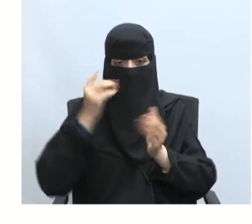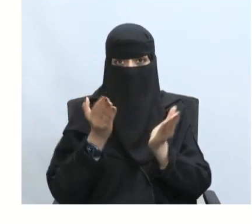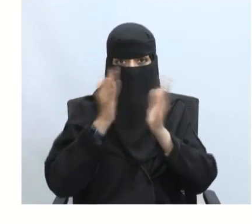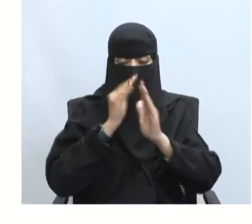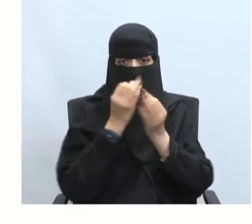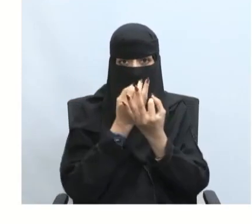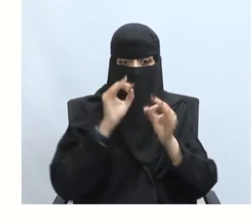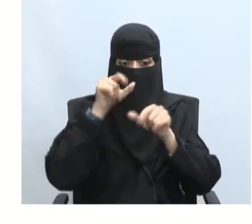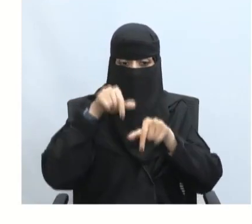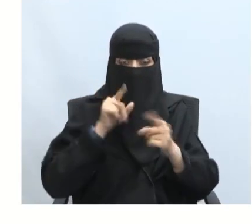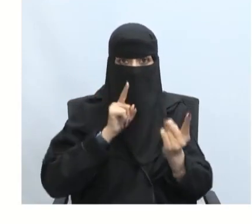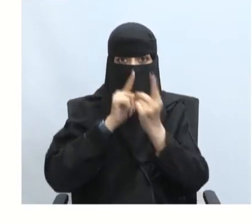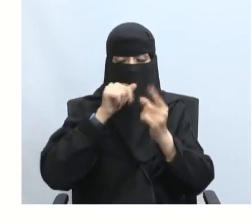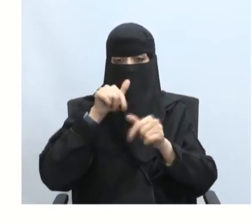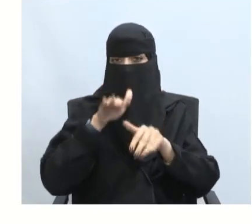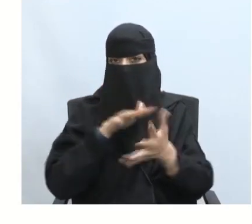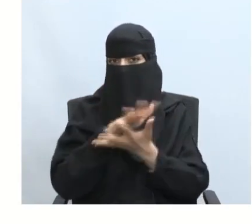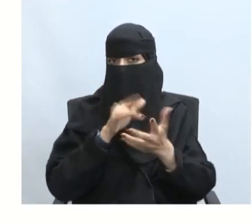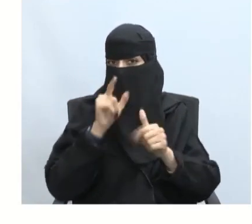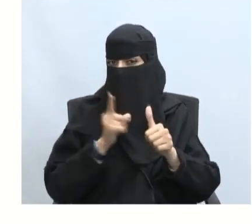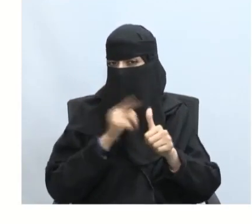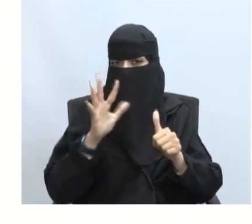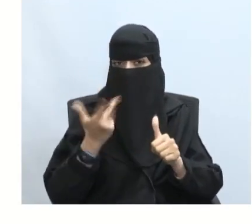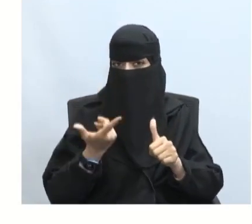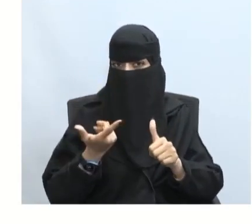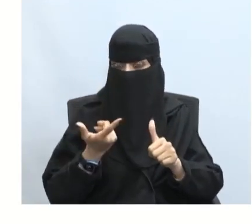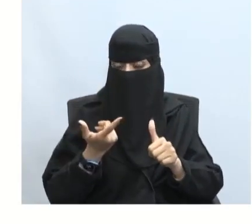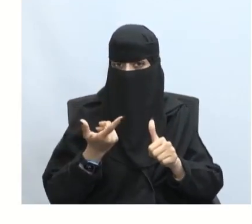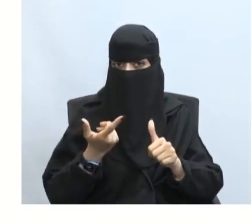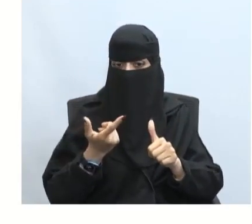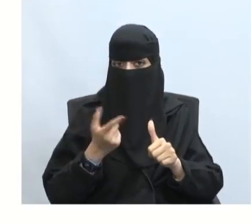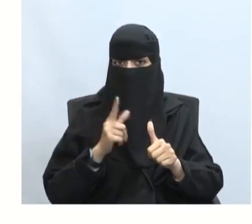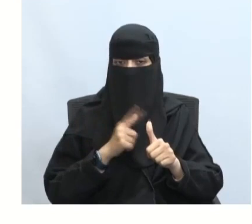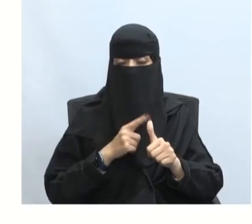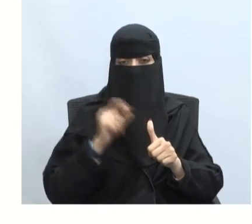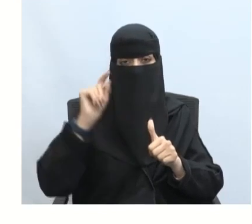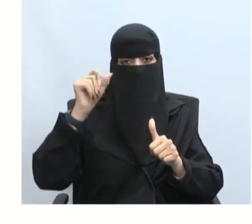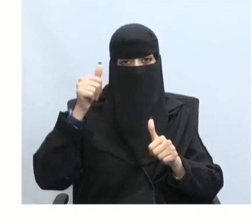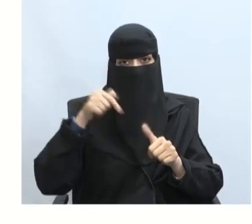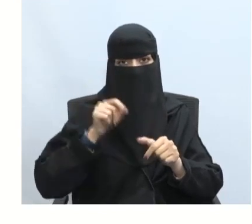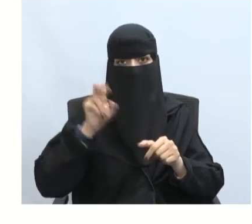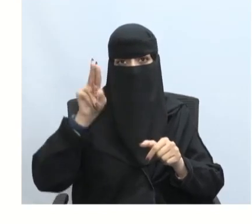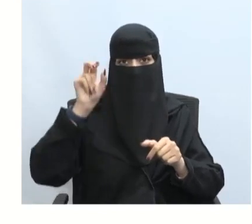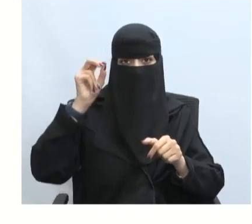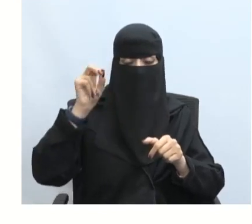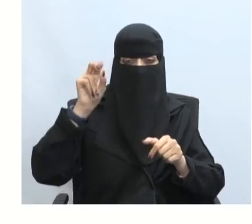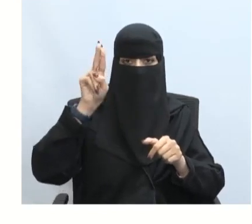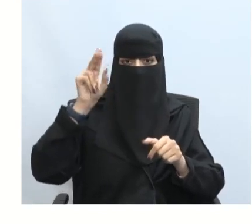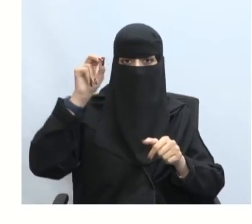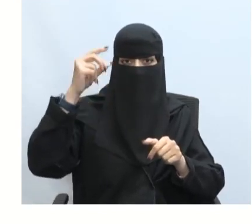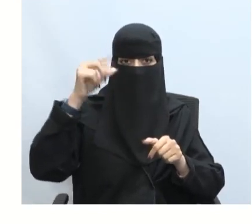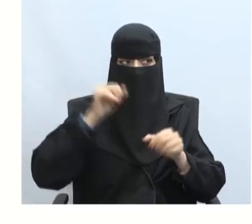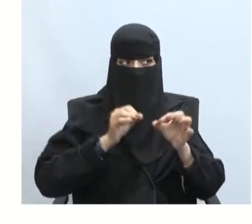المتكامل لمواجهة الأزمة أول هذه الخطوات بارك الله فيكم مبدعين